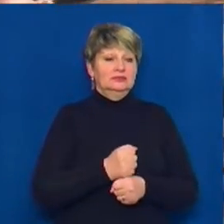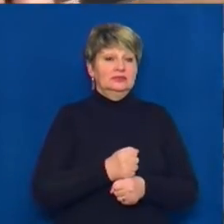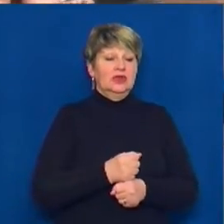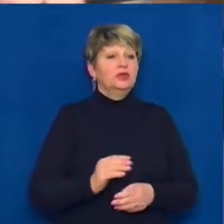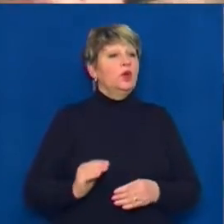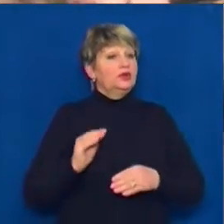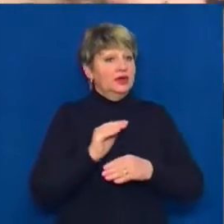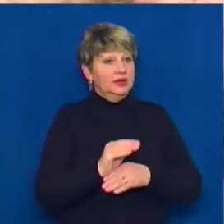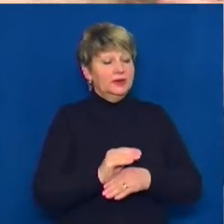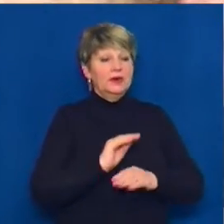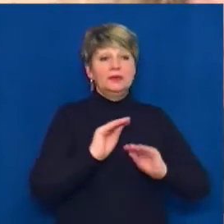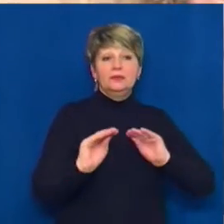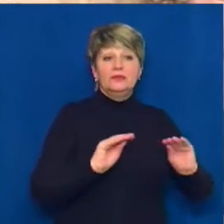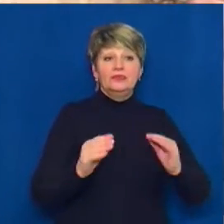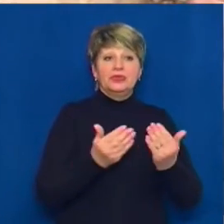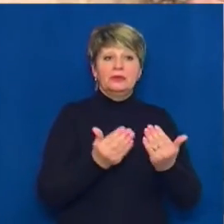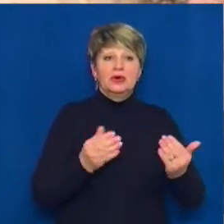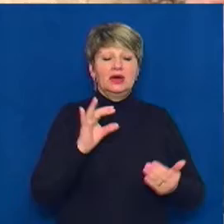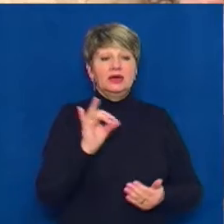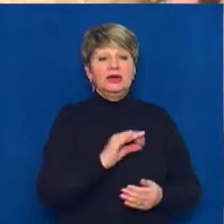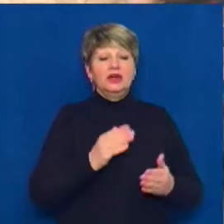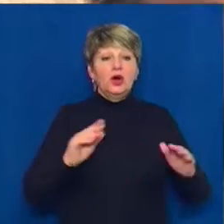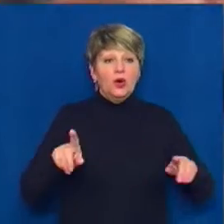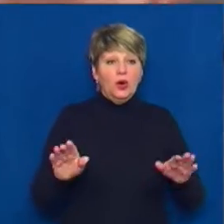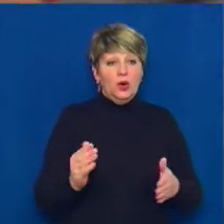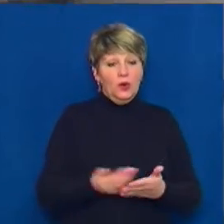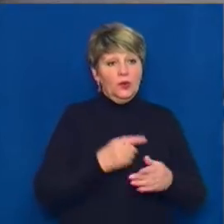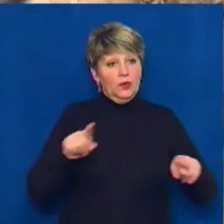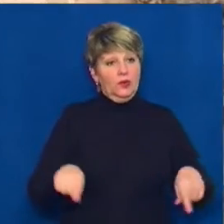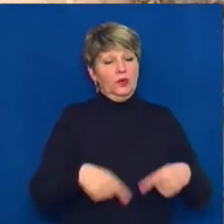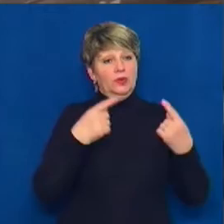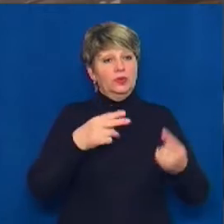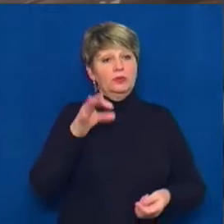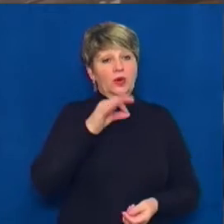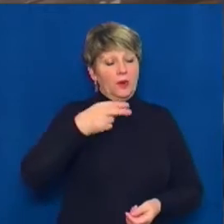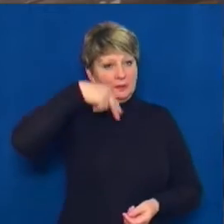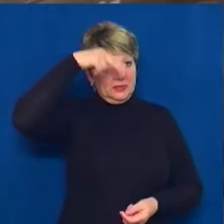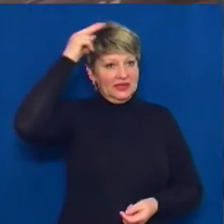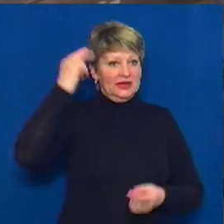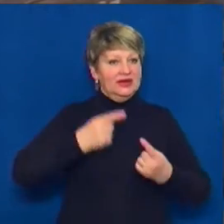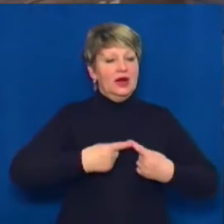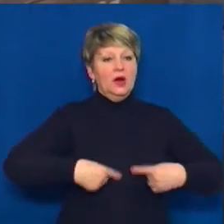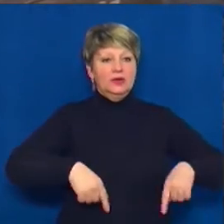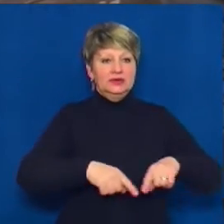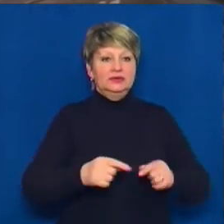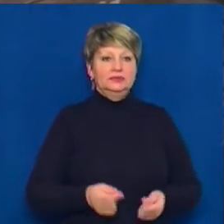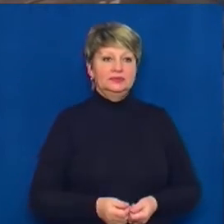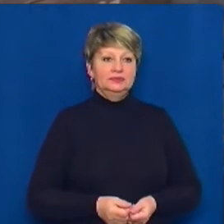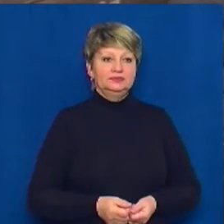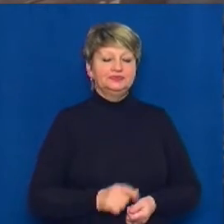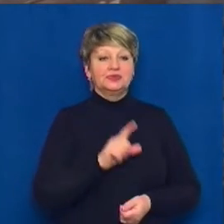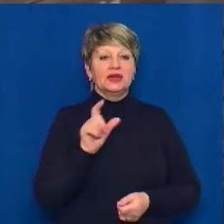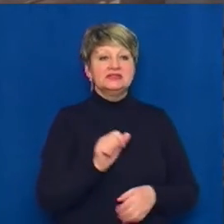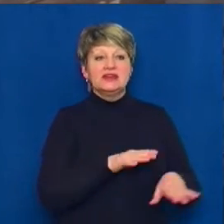додає, розмістять у музеї і оновлені інформаційні стенди про партизанський загін. За дії